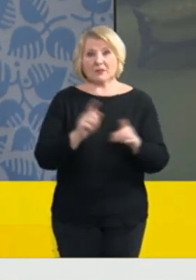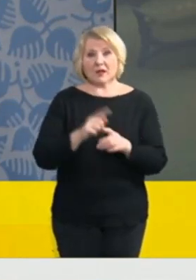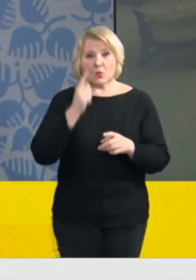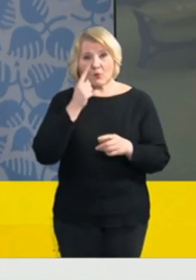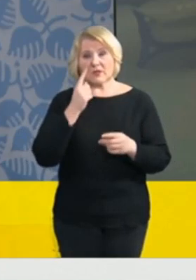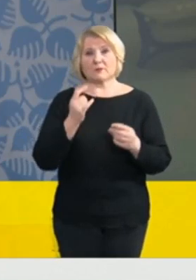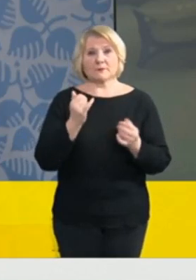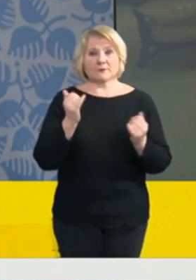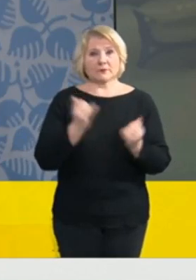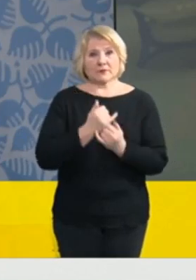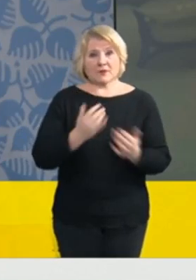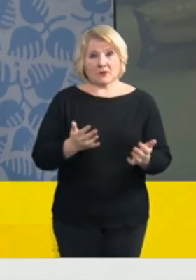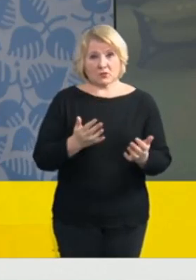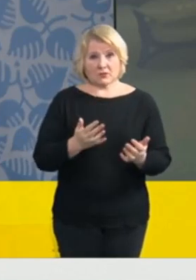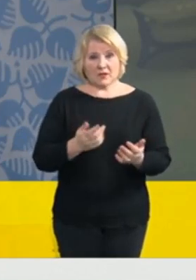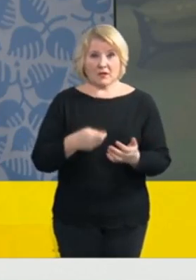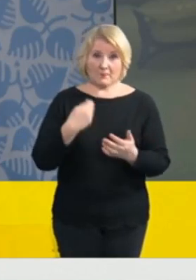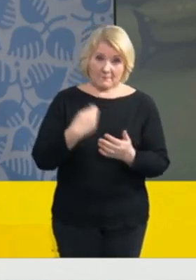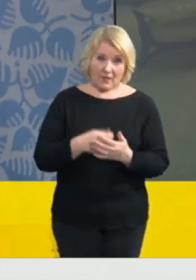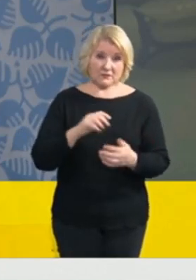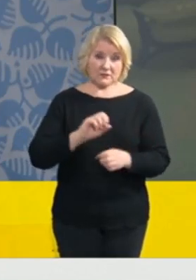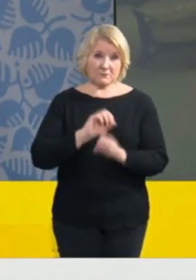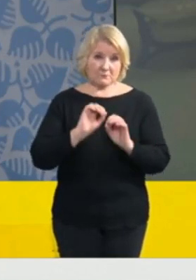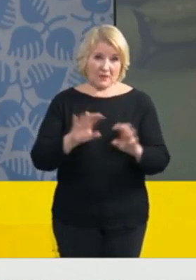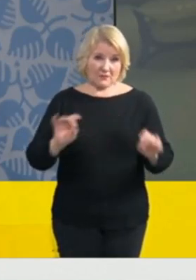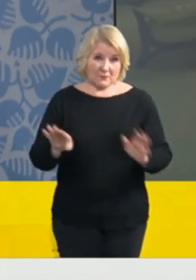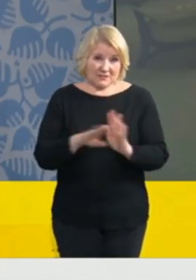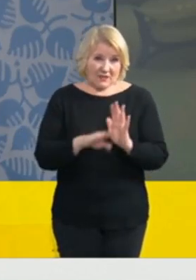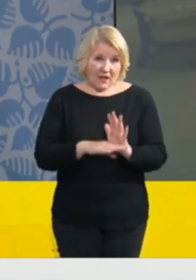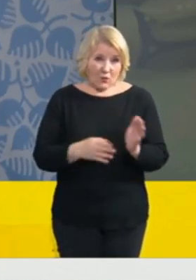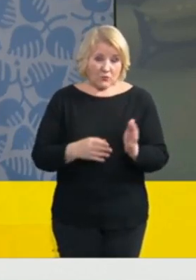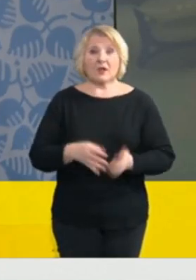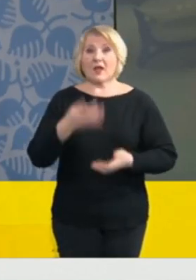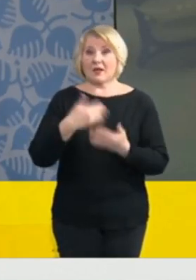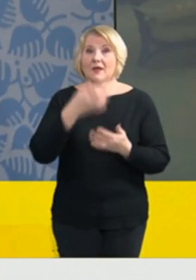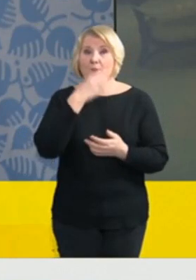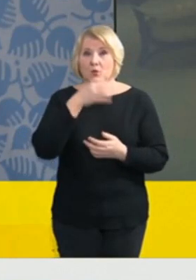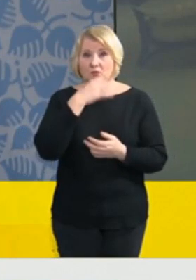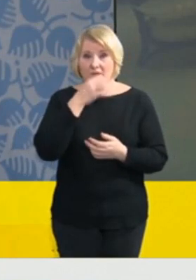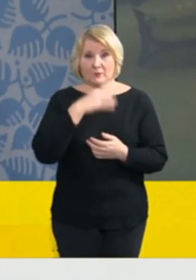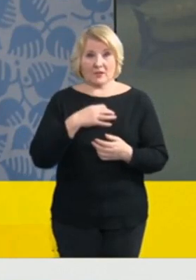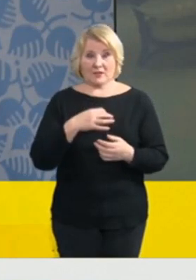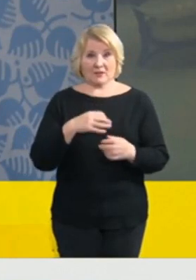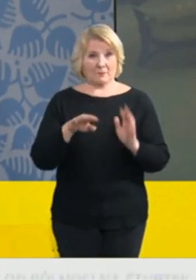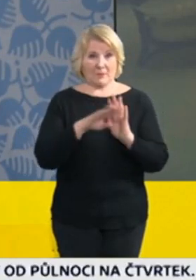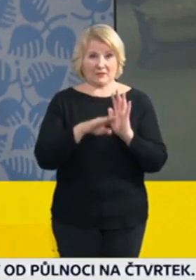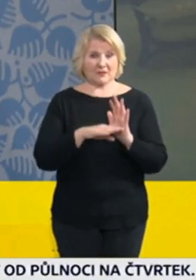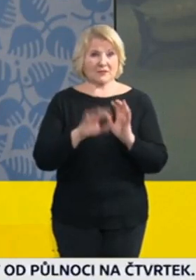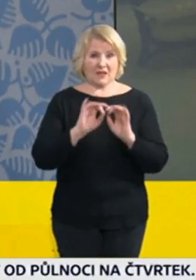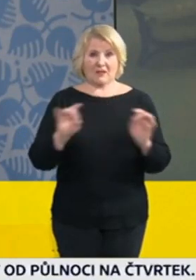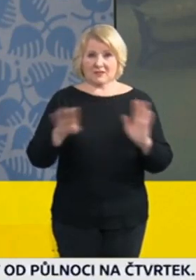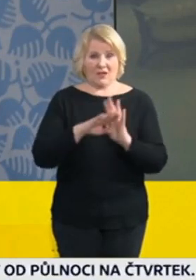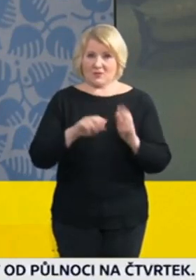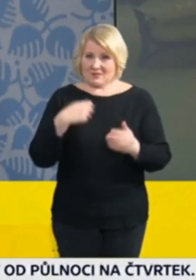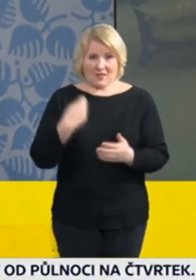v platnosti pandemický zákon. Upozorňuji, že ve chvíli, kdyby nebyl v platnosti a kdyby vlastně všechna ta